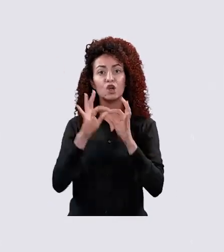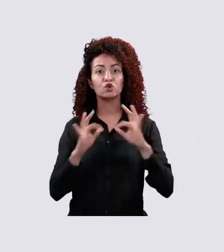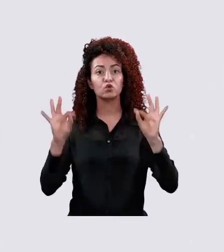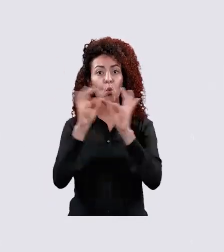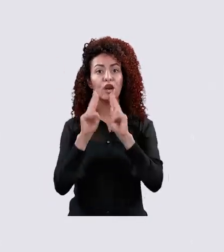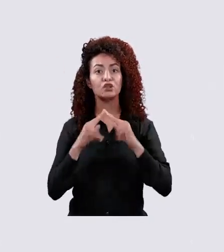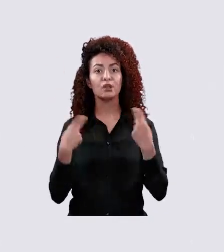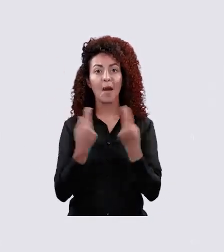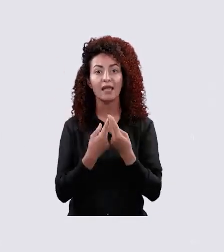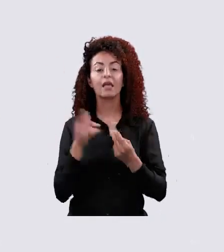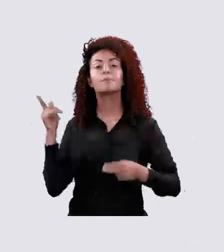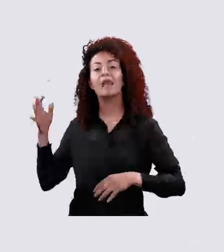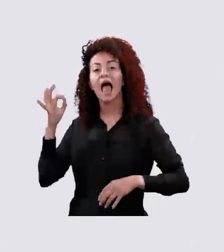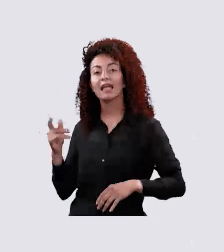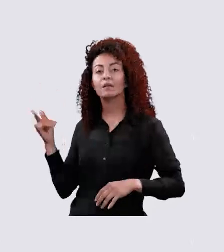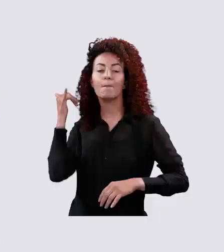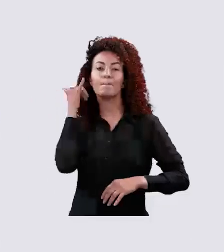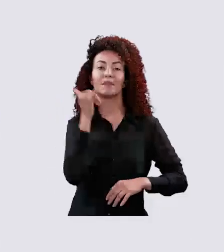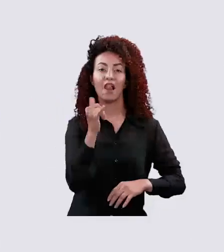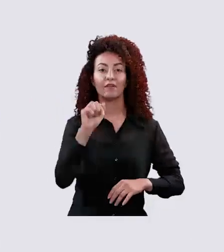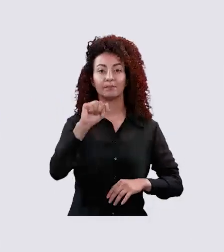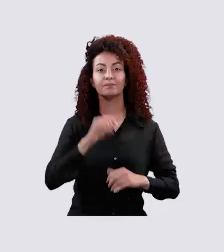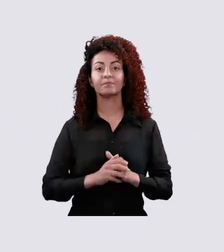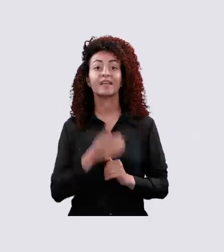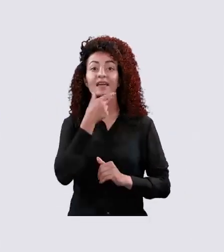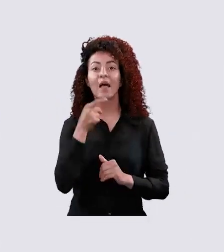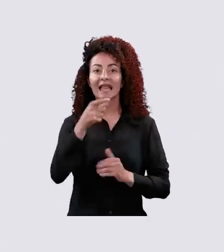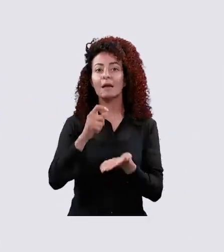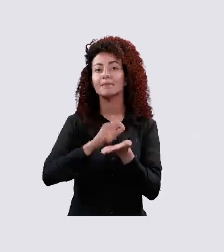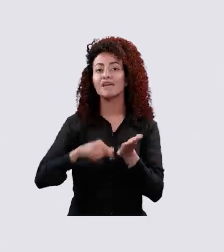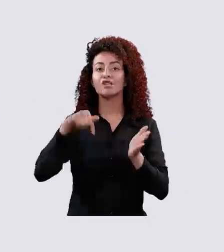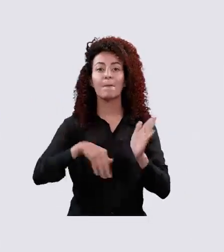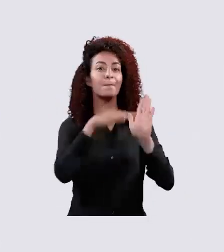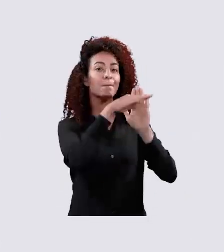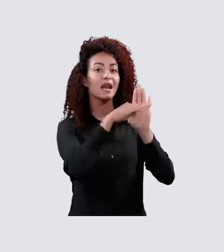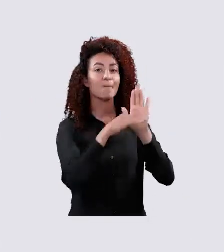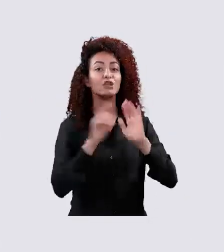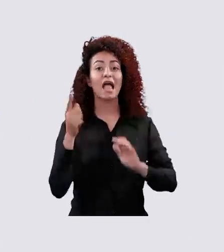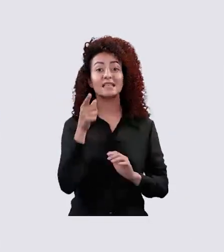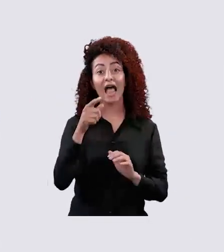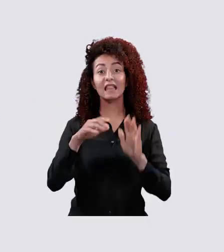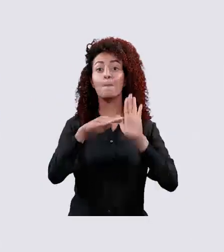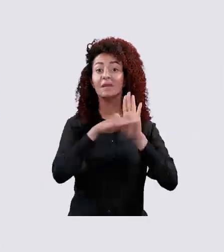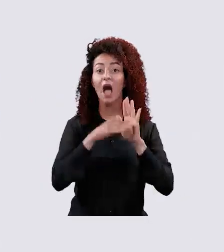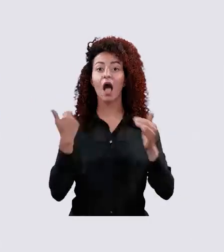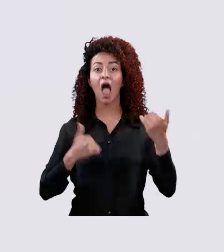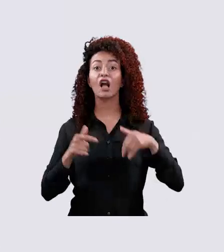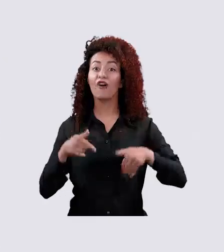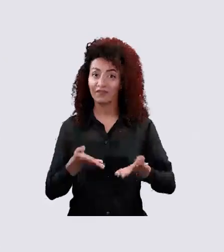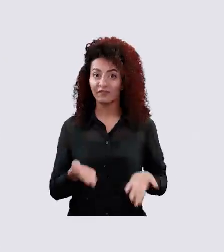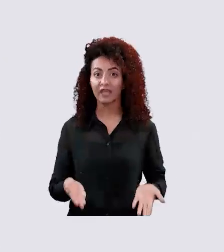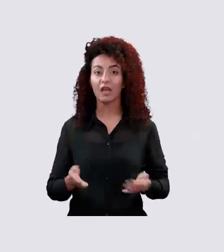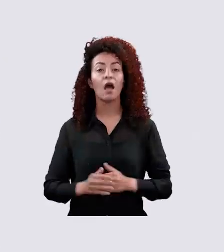لوزارة الشؤون الاجتماعية رح يتم الاتصال فيك للتسجيل بالبرنامج إذا كانت بطاقة المعوق الشخصية